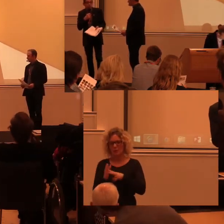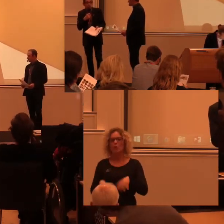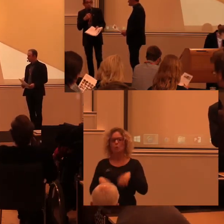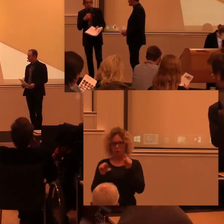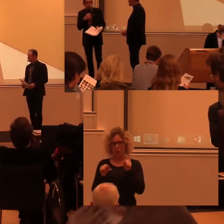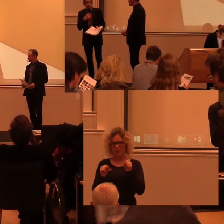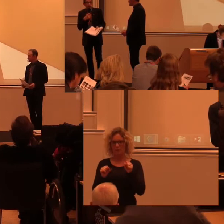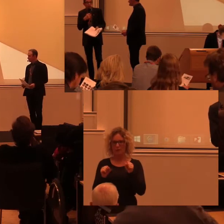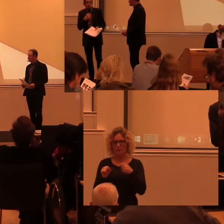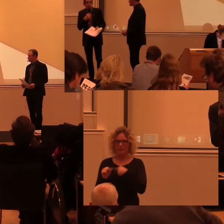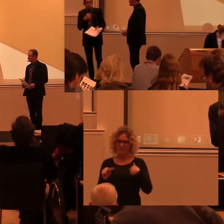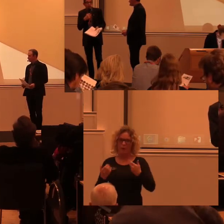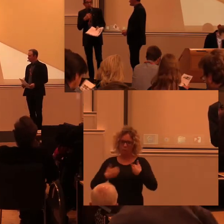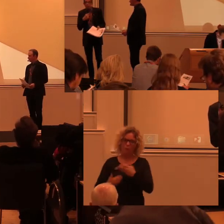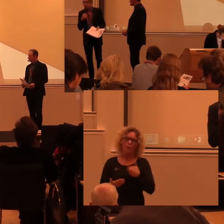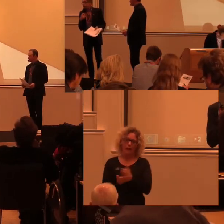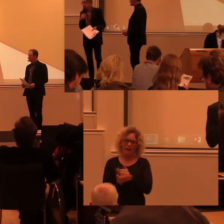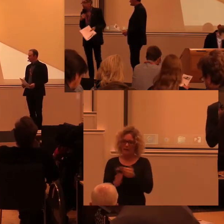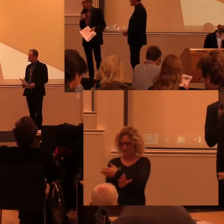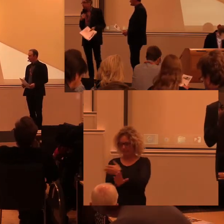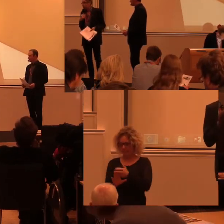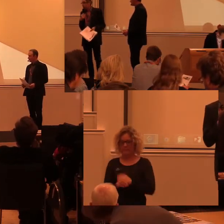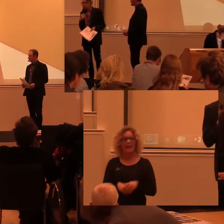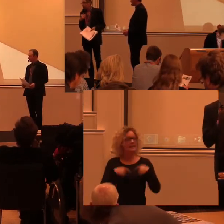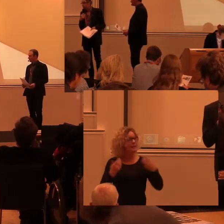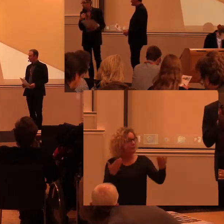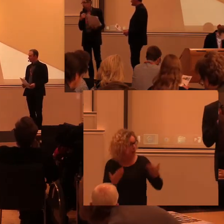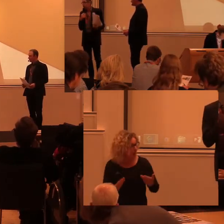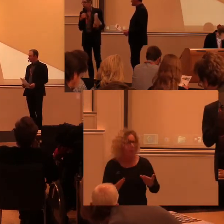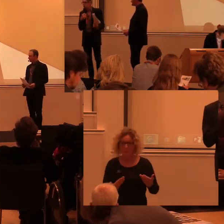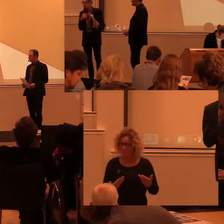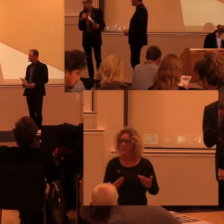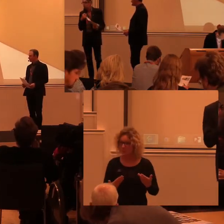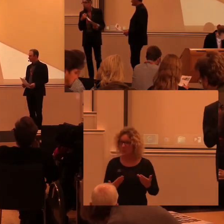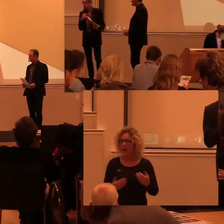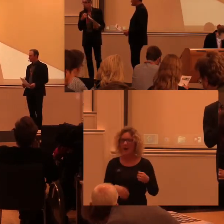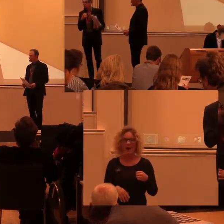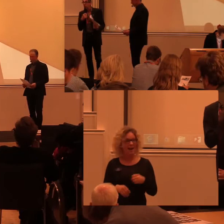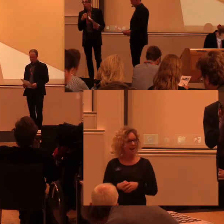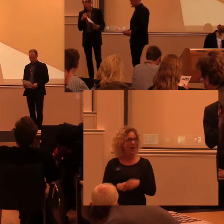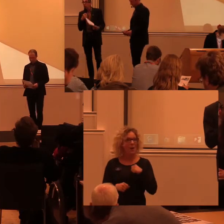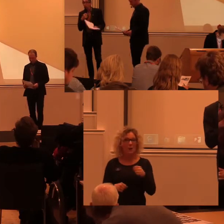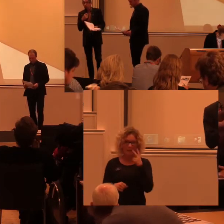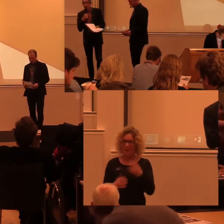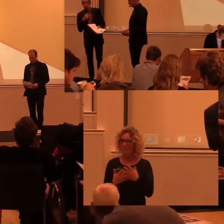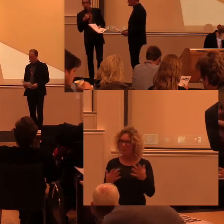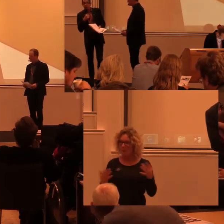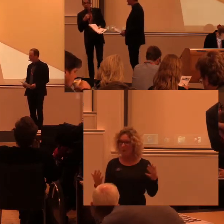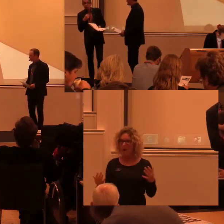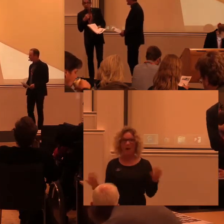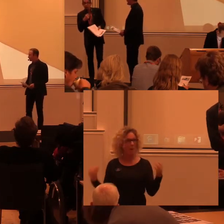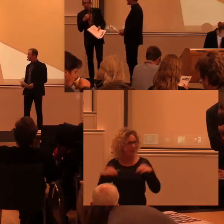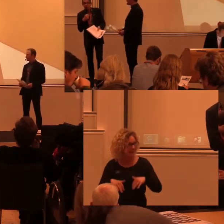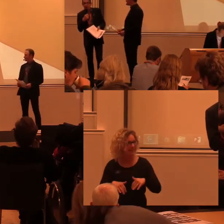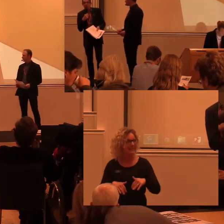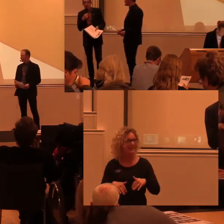på våran enhet. Hjärtligt välkomna ska ni vara. Jätteroligt att så många har hörsammat